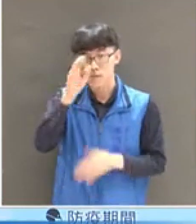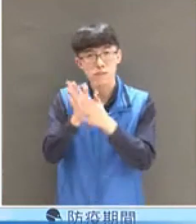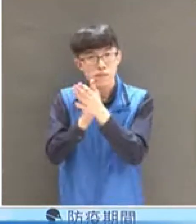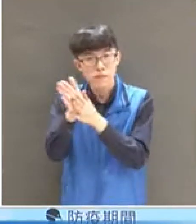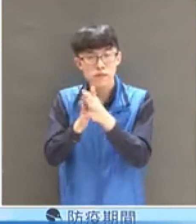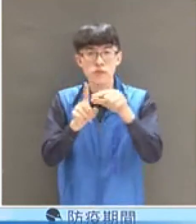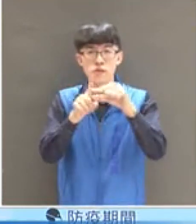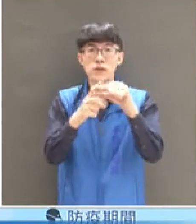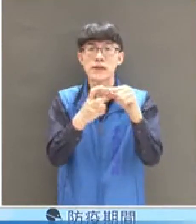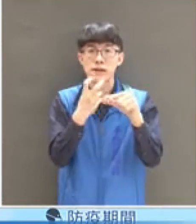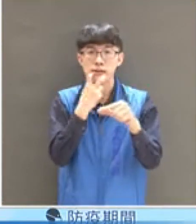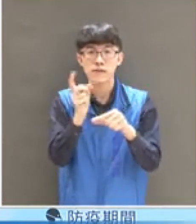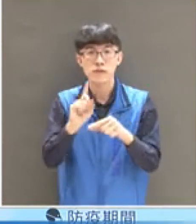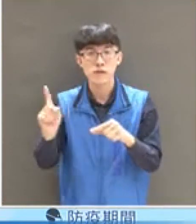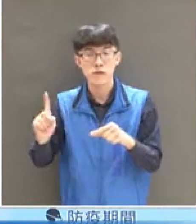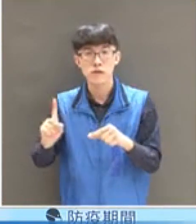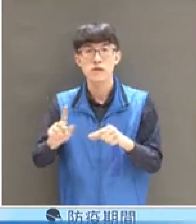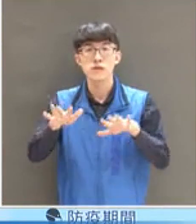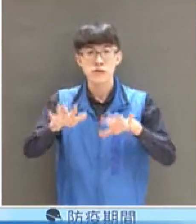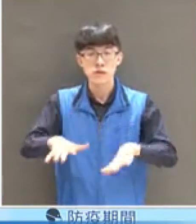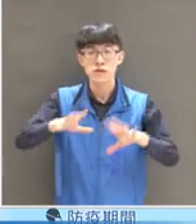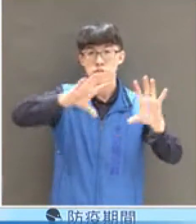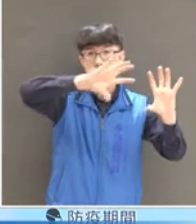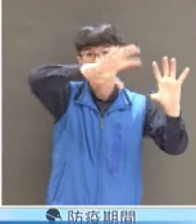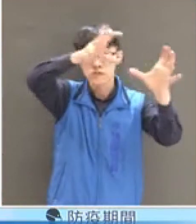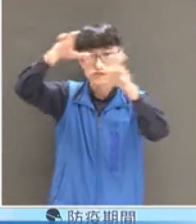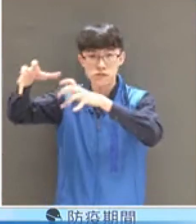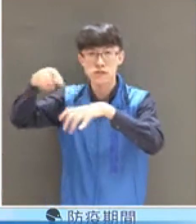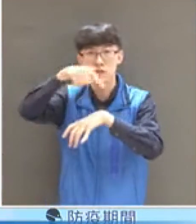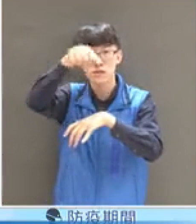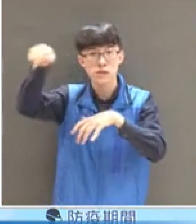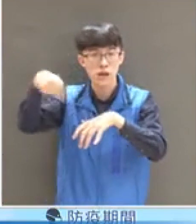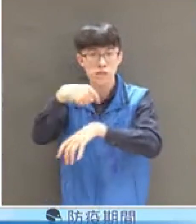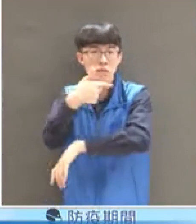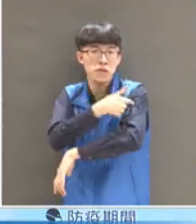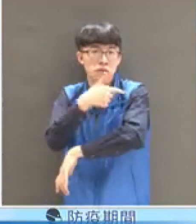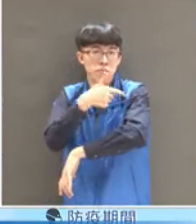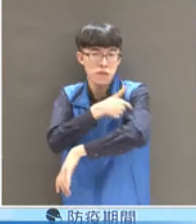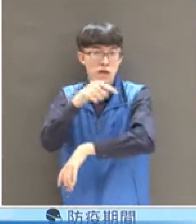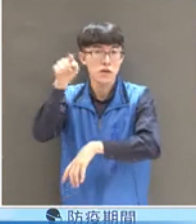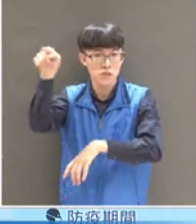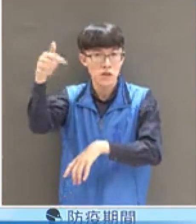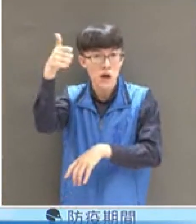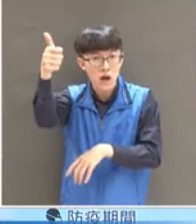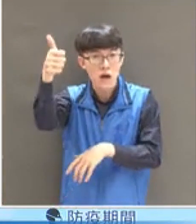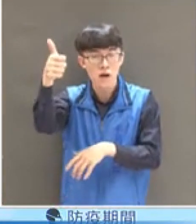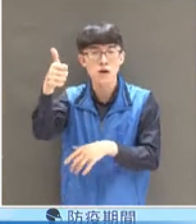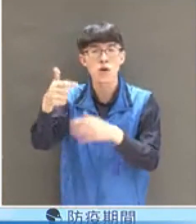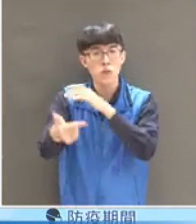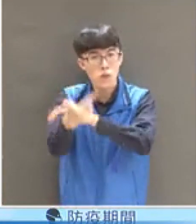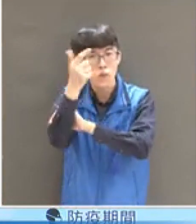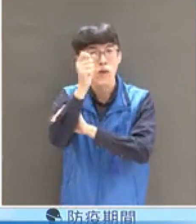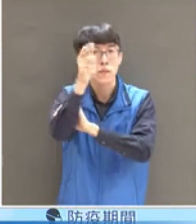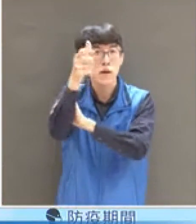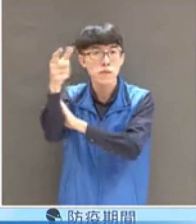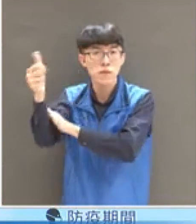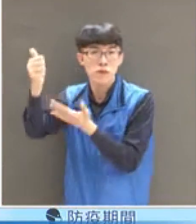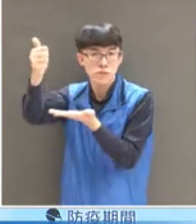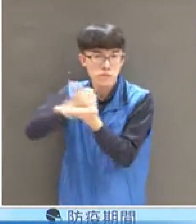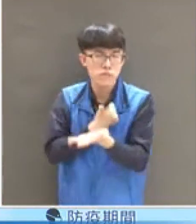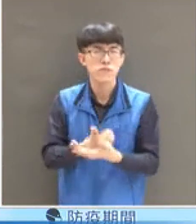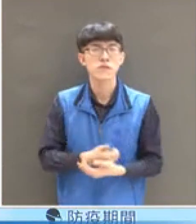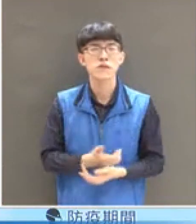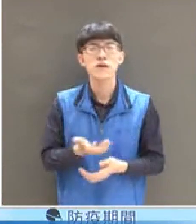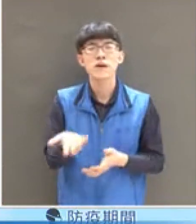把世界各國已經成熟的疫苗趕快買進來剛剛已經特別提到目前所有的問題都在於疫苗不足